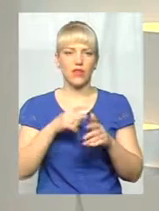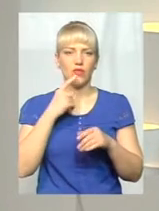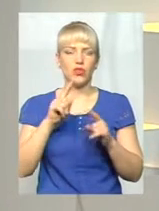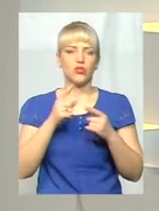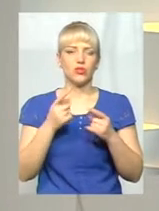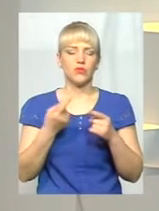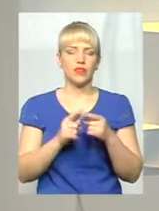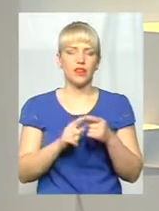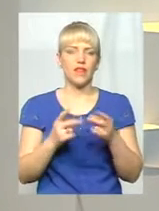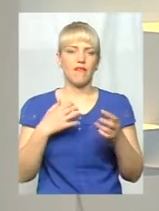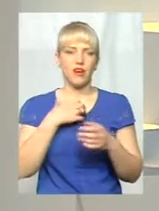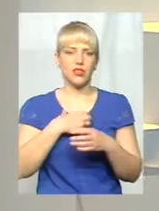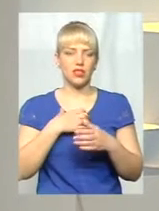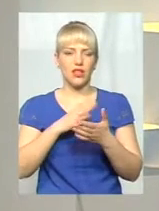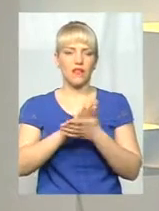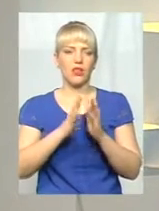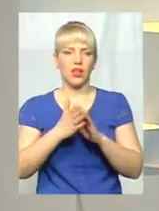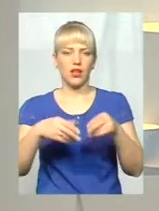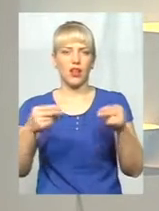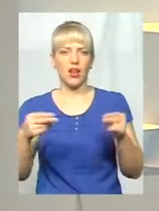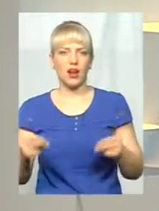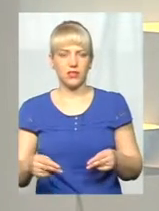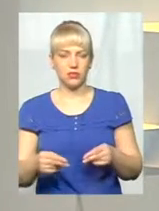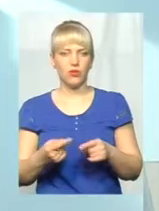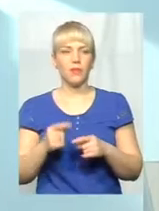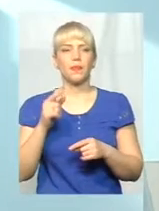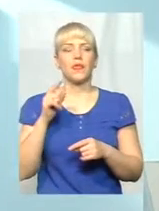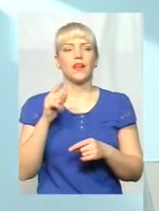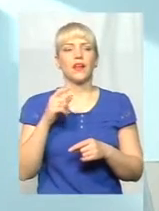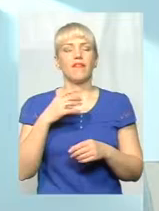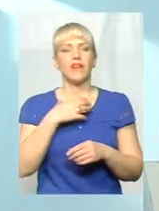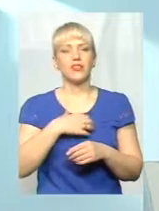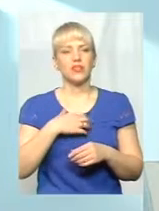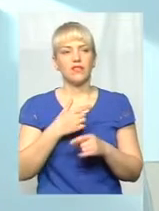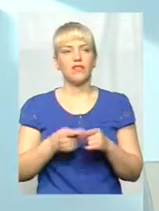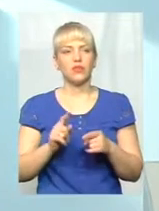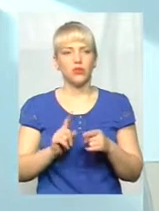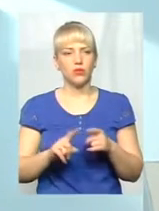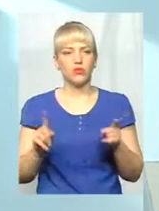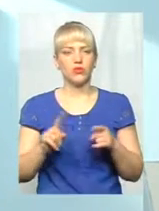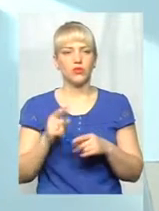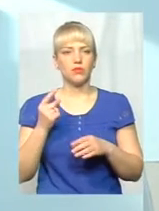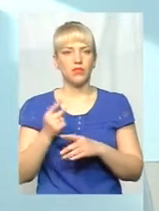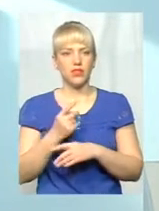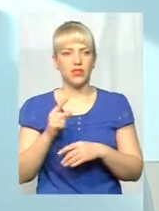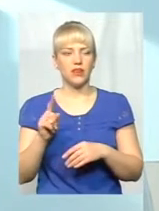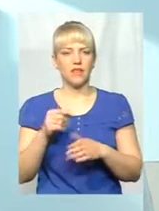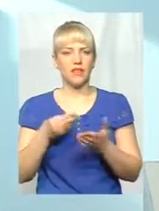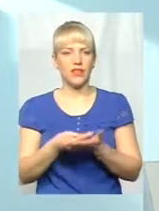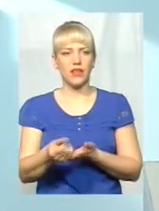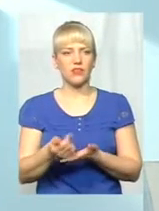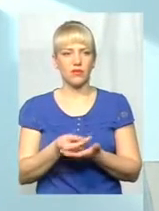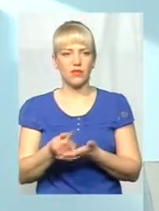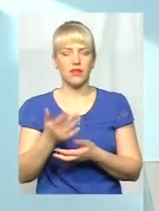їм це важливо підписувати декларацію? Ну, важливо в тому, що перше, що фінансування.